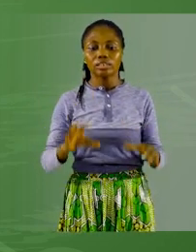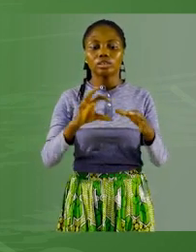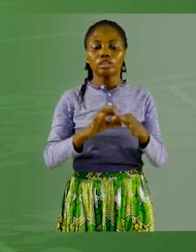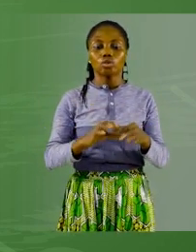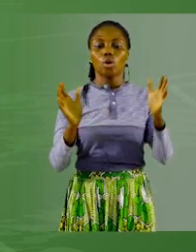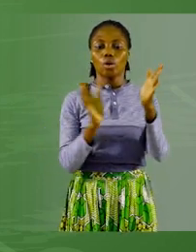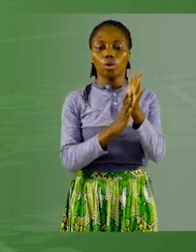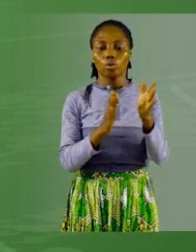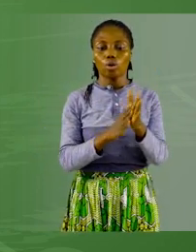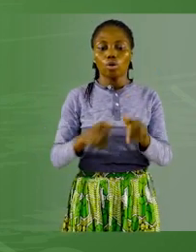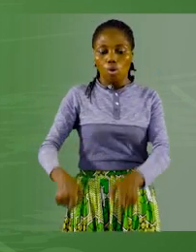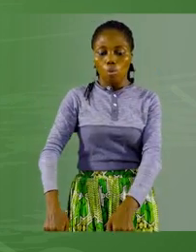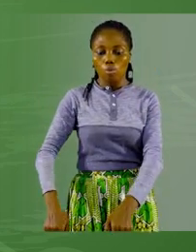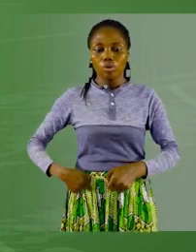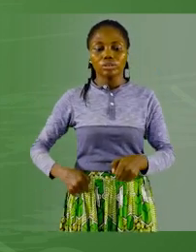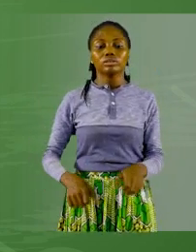chaussures noires.